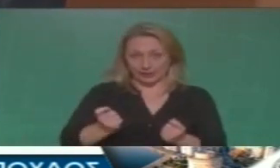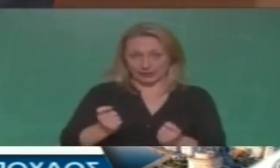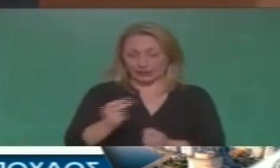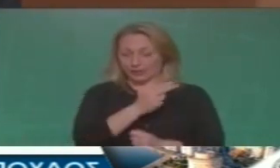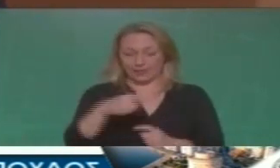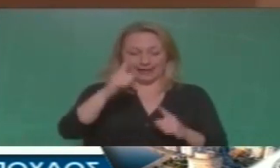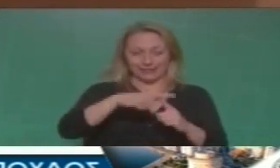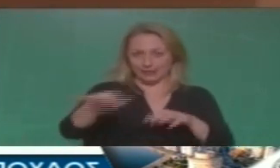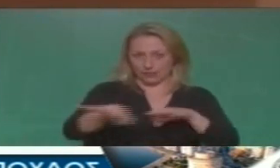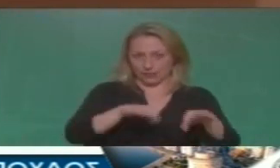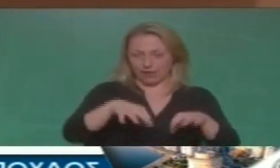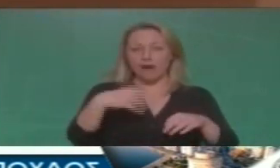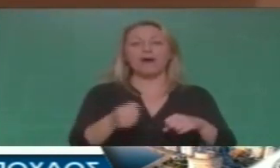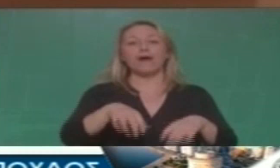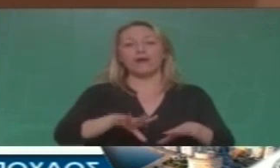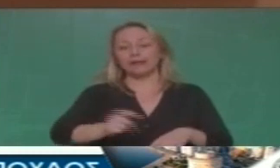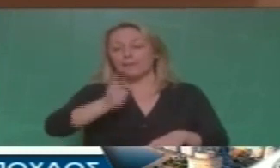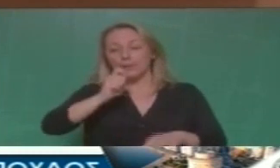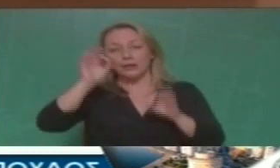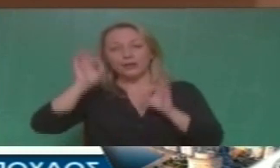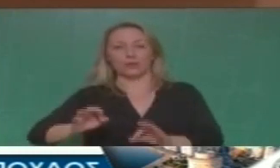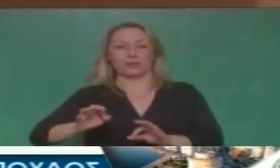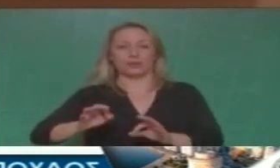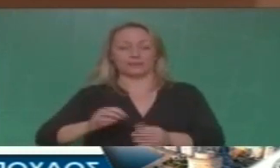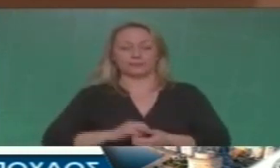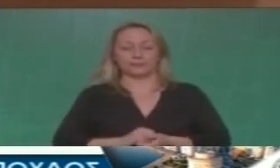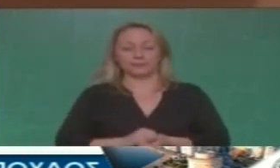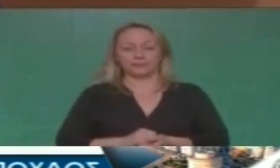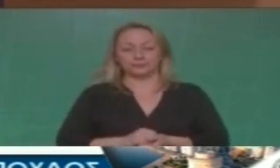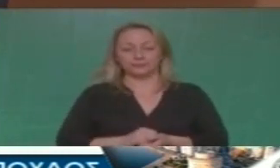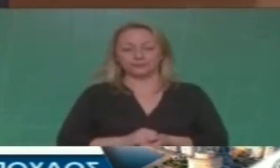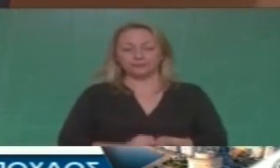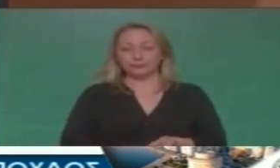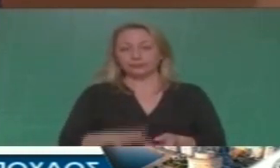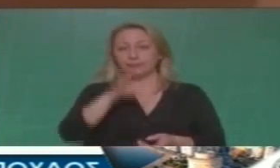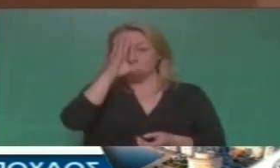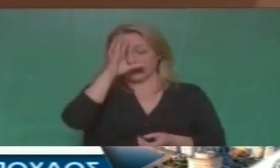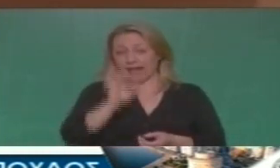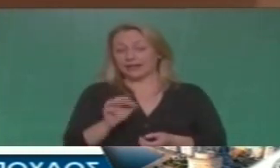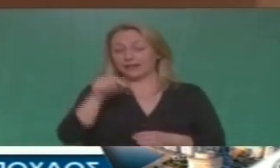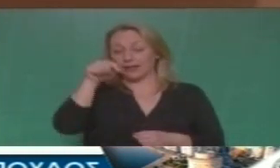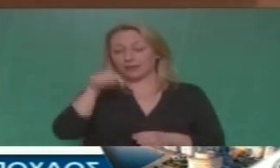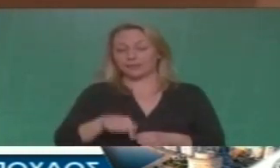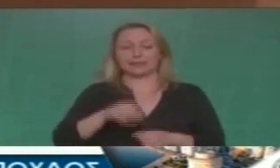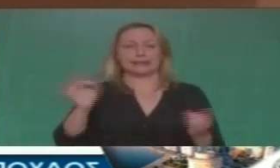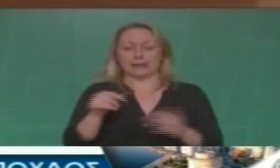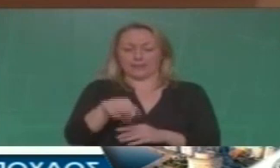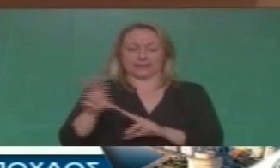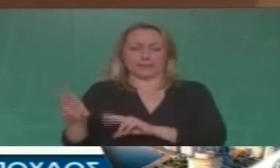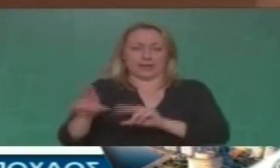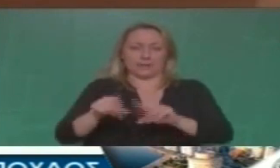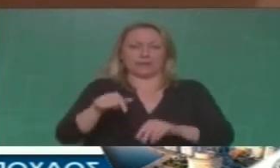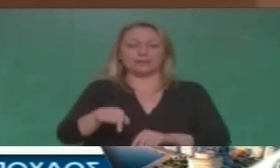δηλαδή στην πραγματικότητα καθαρά πολιτικό. Στην πραγματικότητα το ερώτημα που τίθεται σε κάθε τέτοια περίπτωση